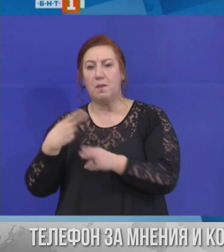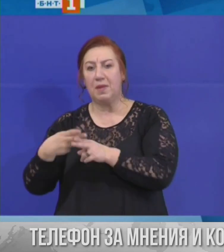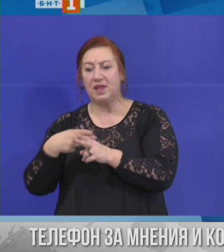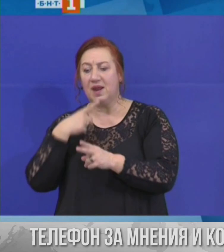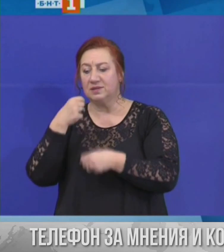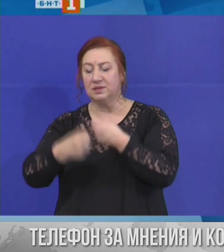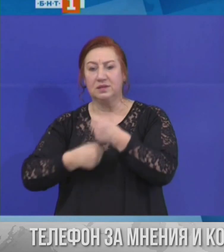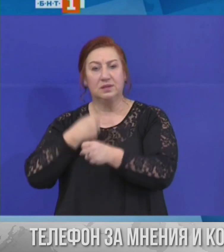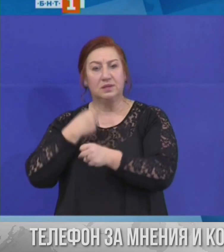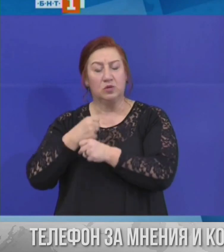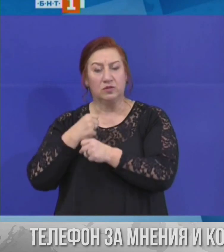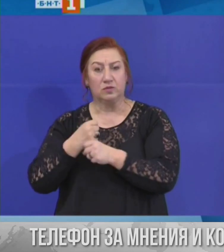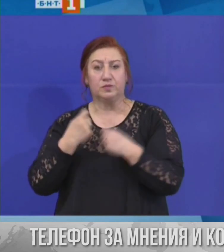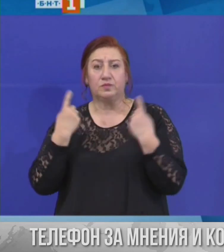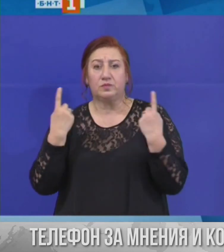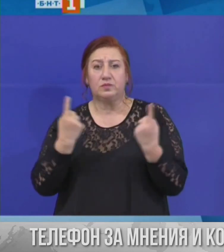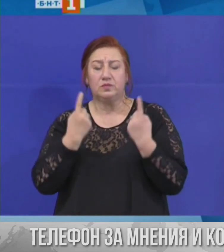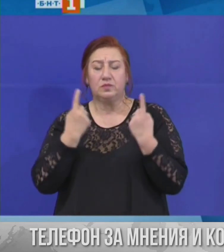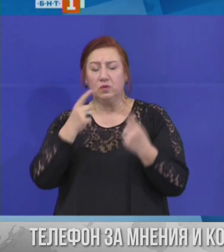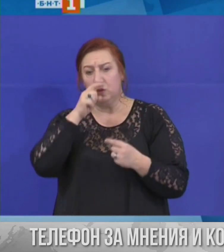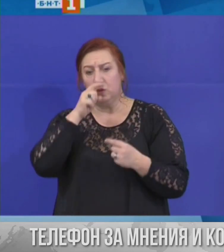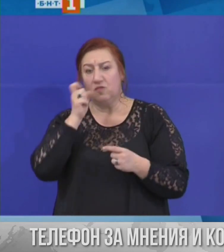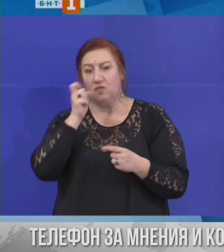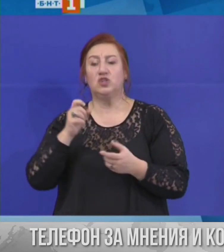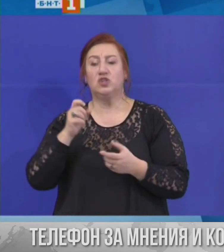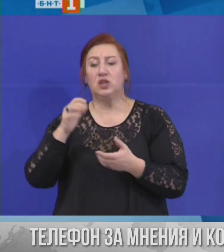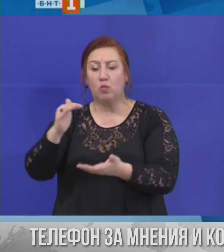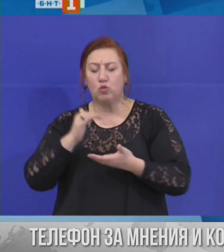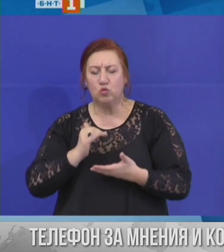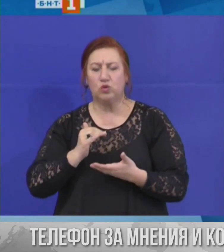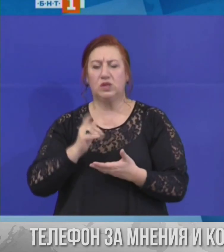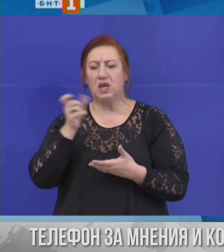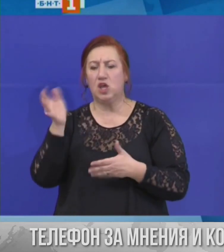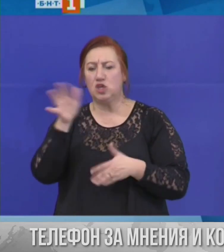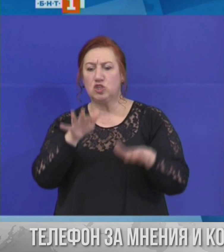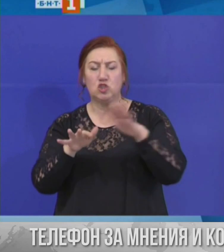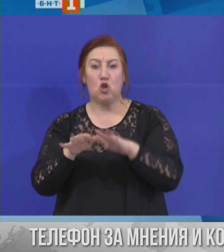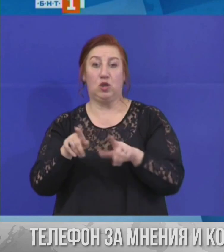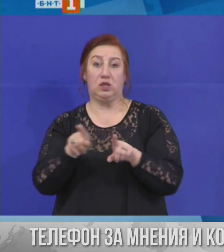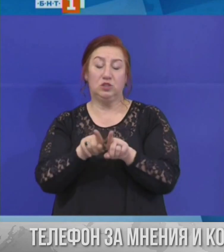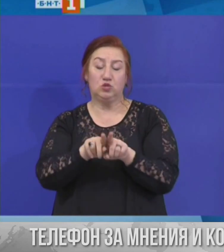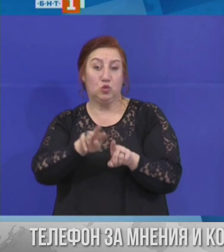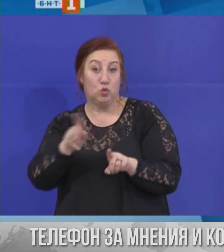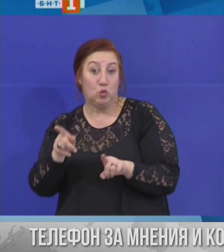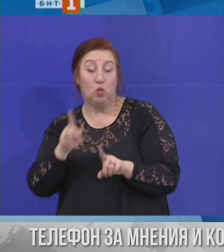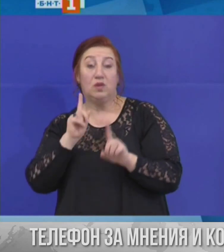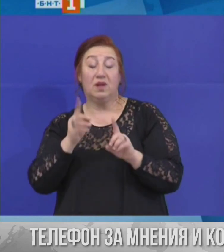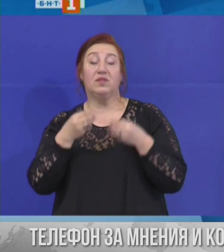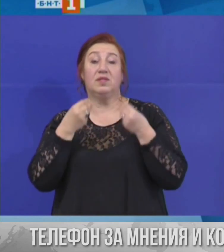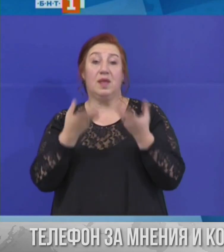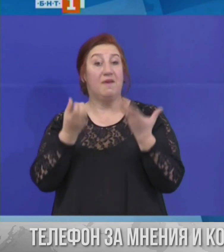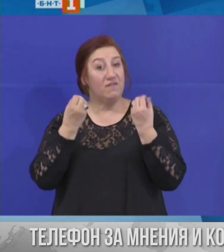на особено значими продукти, стоки и други. Трябва да осигурим